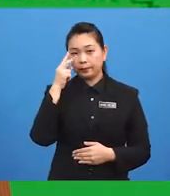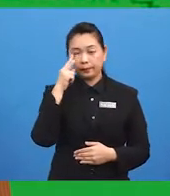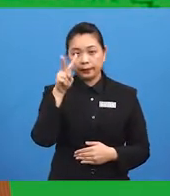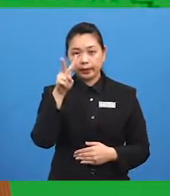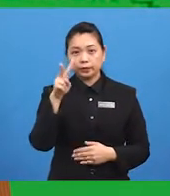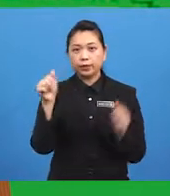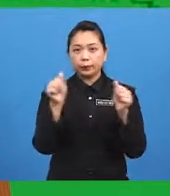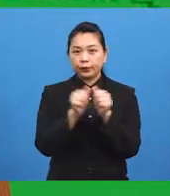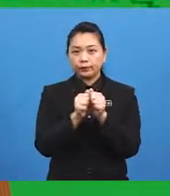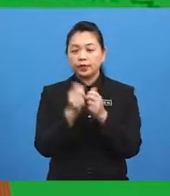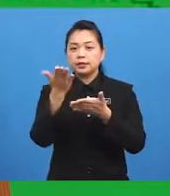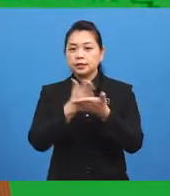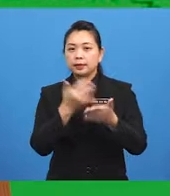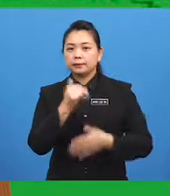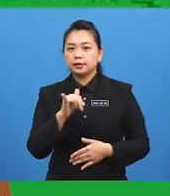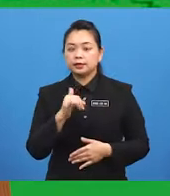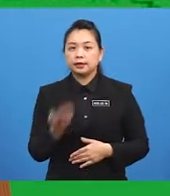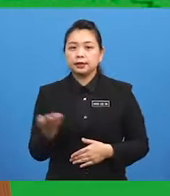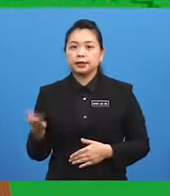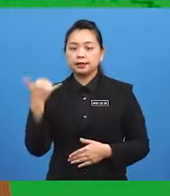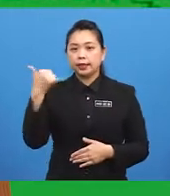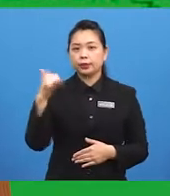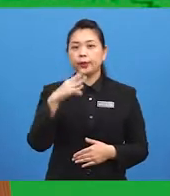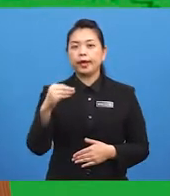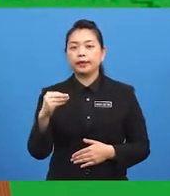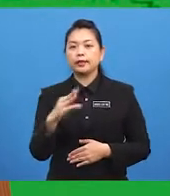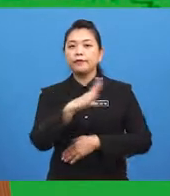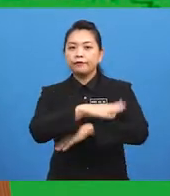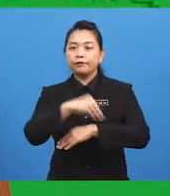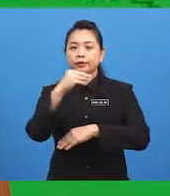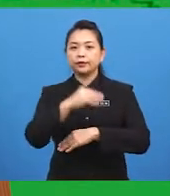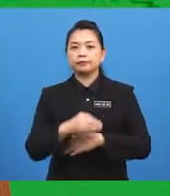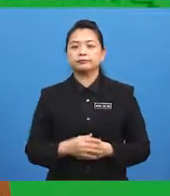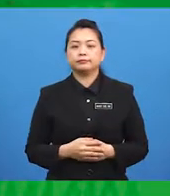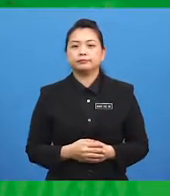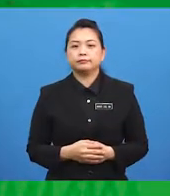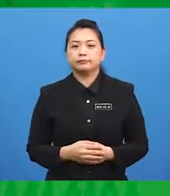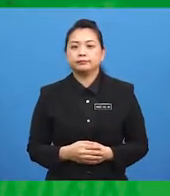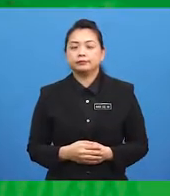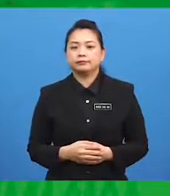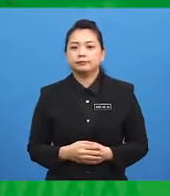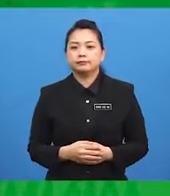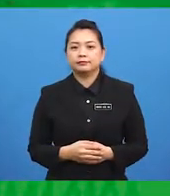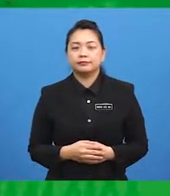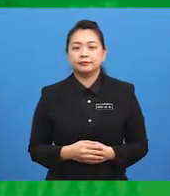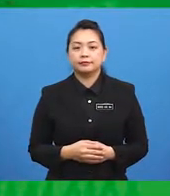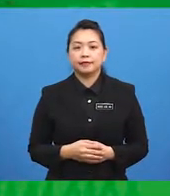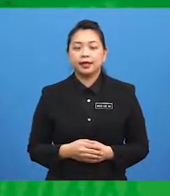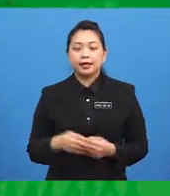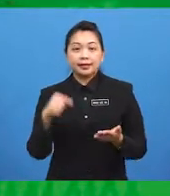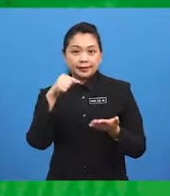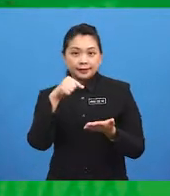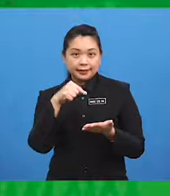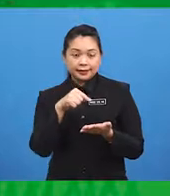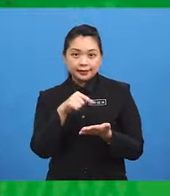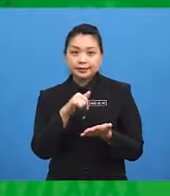...something... ...yellow... ...and furry. ...yellow... ...whoo-hoo! This is